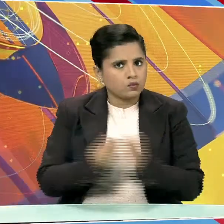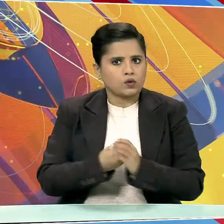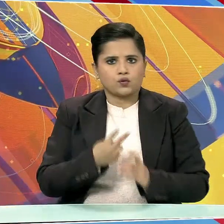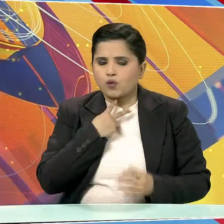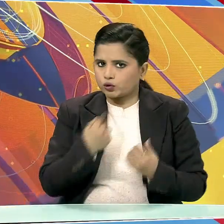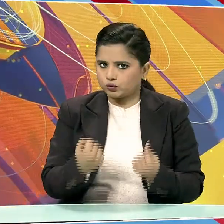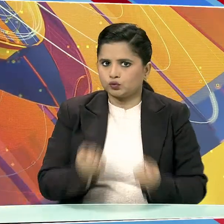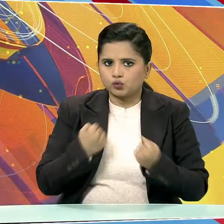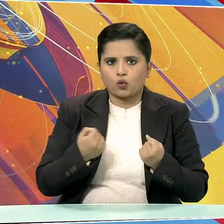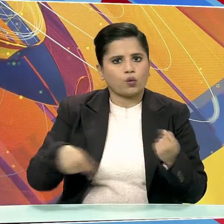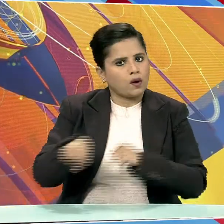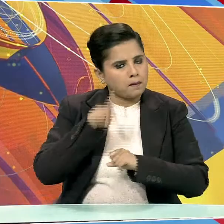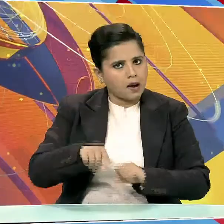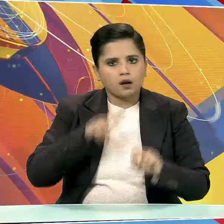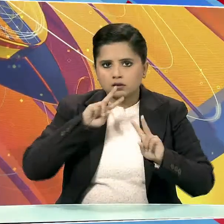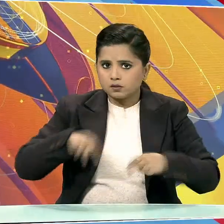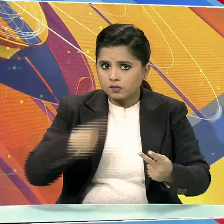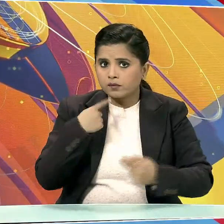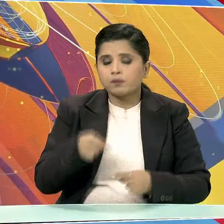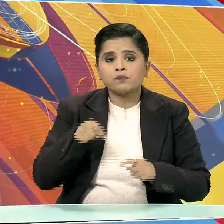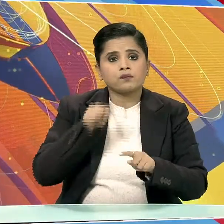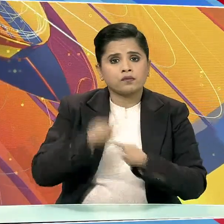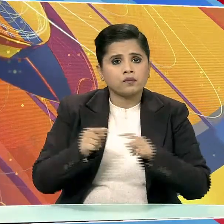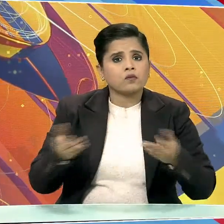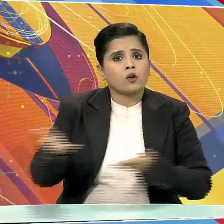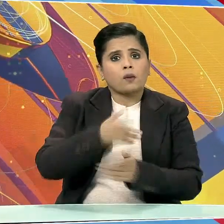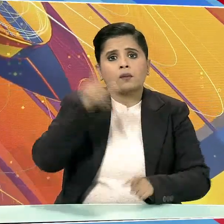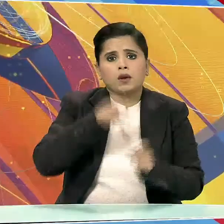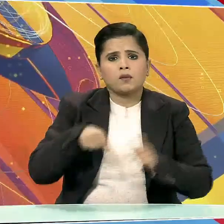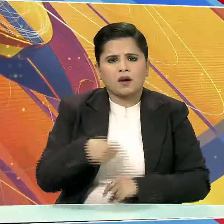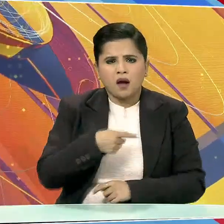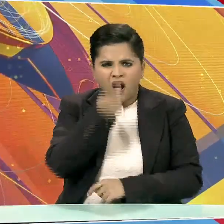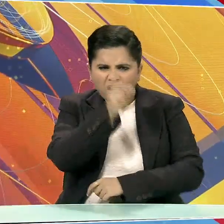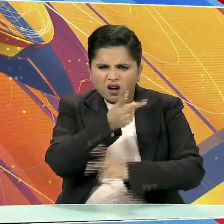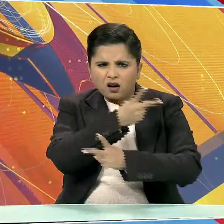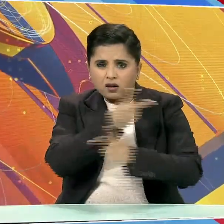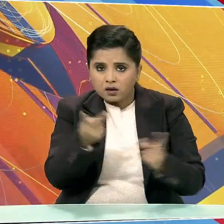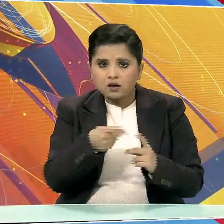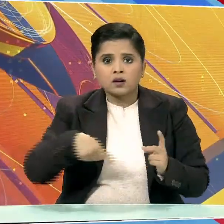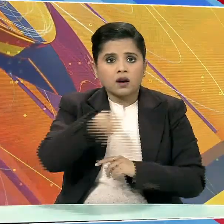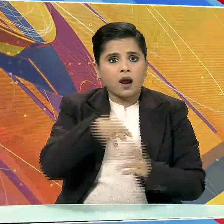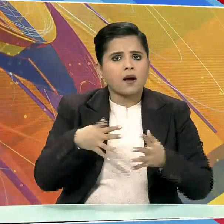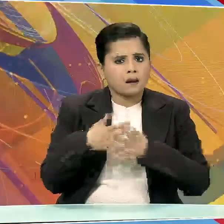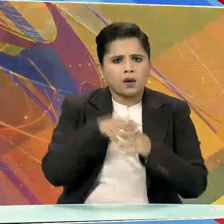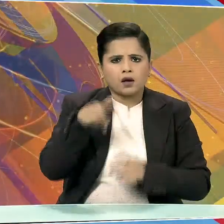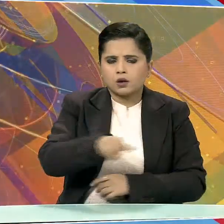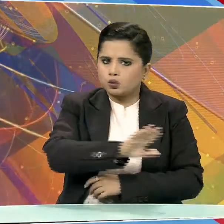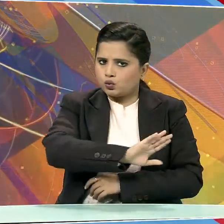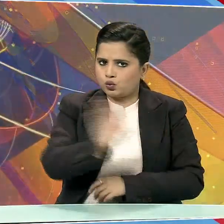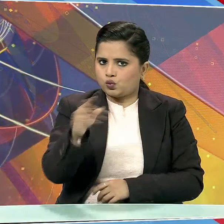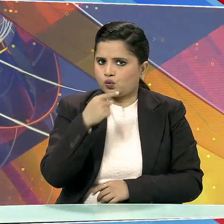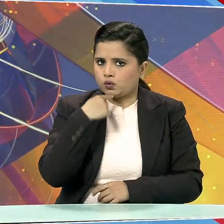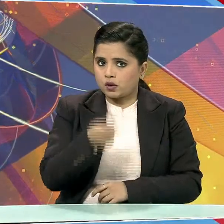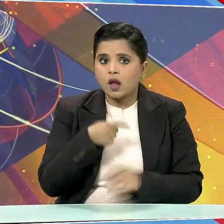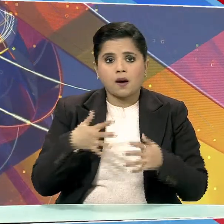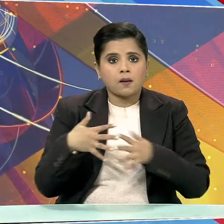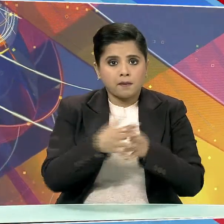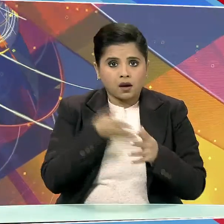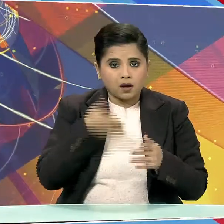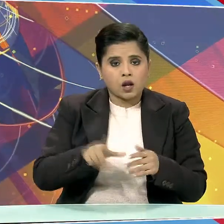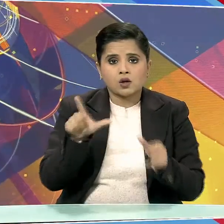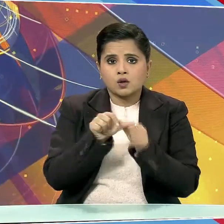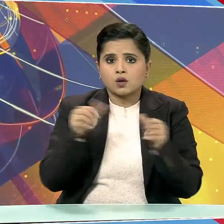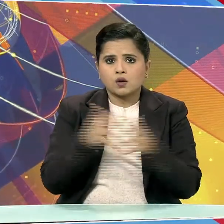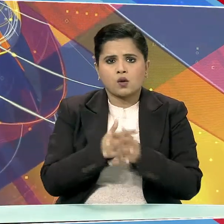इस पस्ट रूप से कहना चाहिए कि मद्दाताओं को डराने धमकाने के लिए अमेरिका में कोई जगए नहीं है। अमेरिका